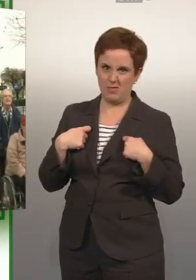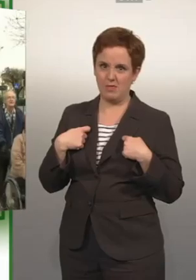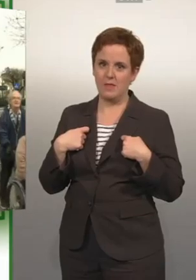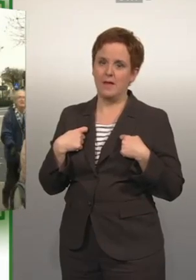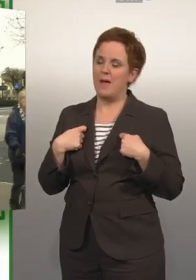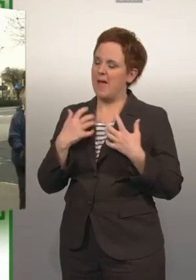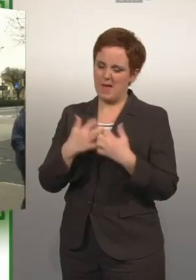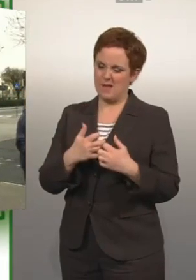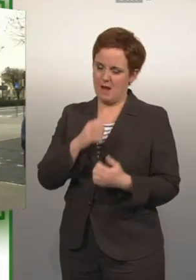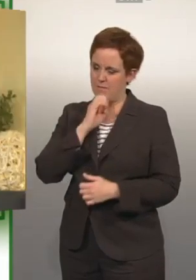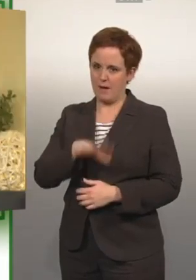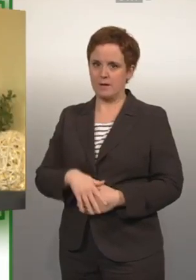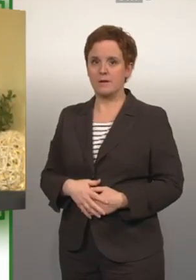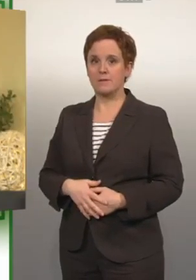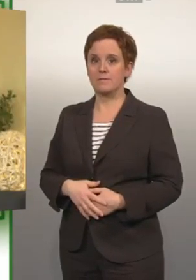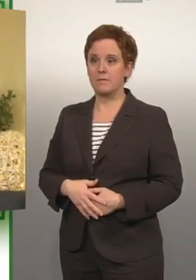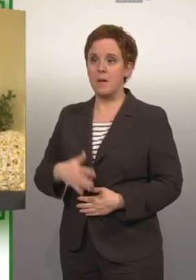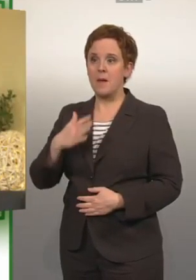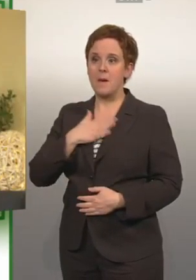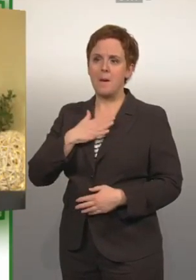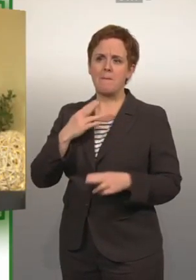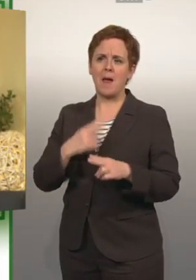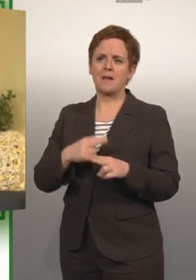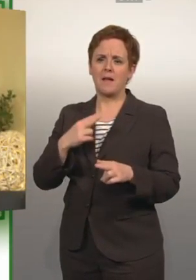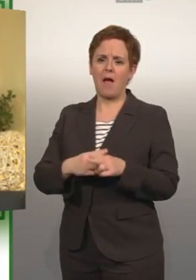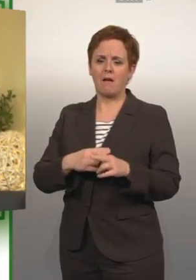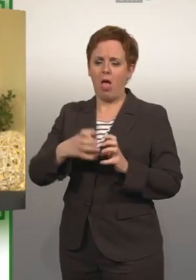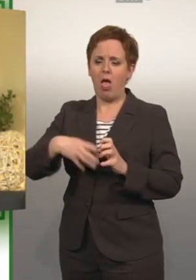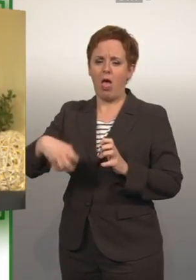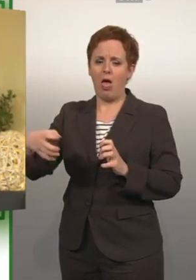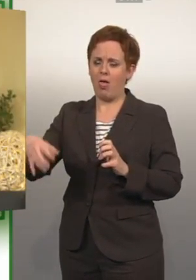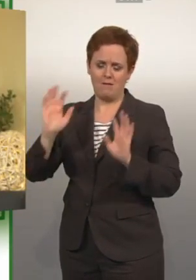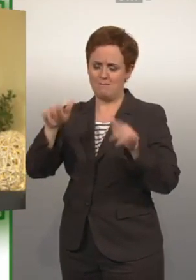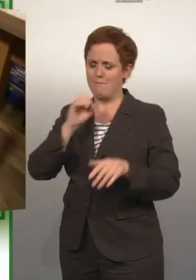eigentlich nicht. Meine Krankheiten sind wir morgen noch nicht fertig.